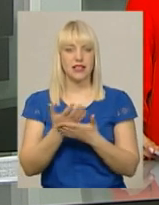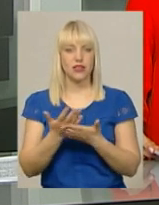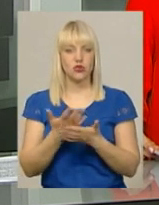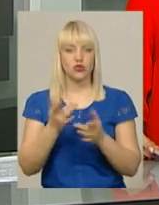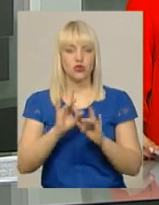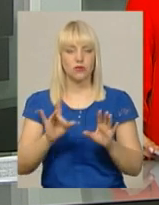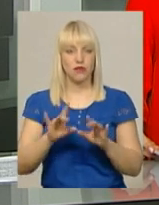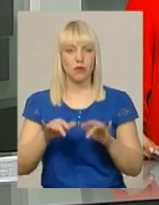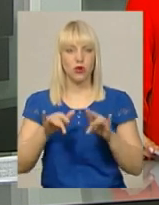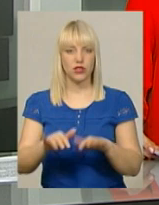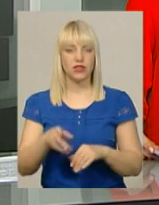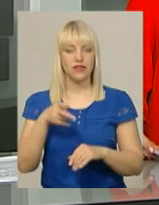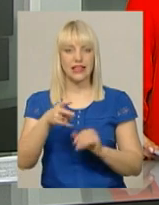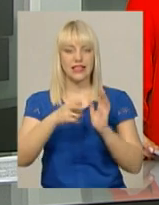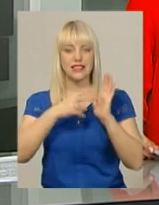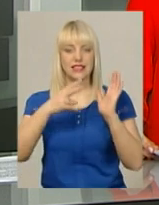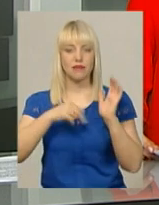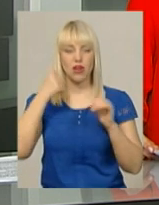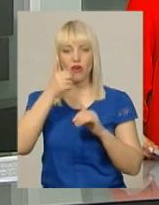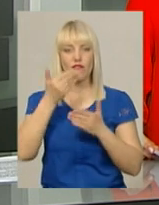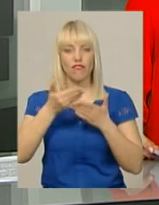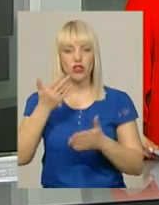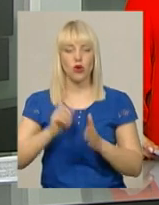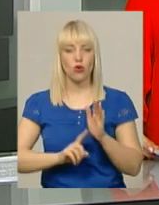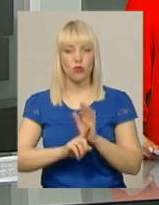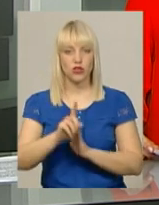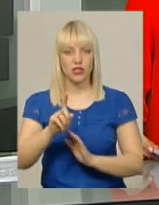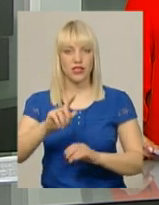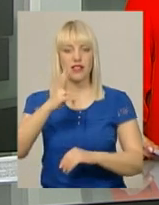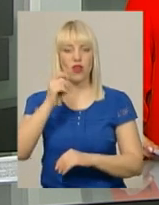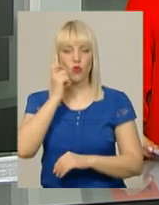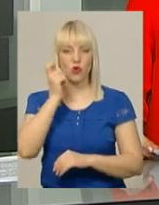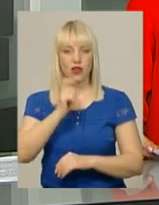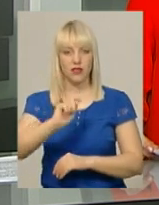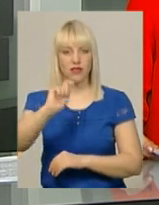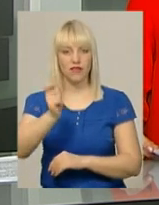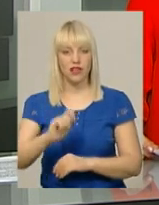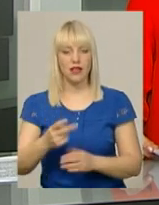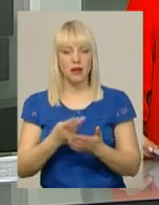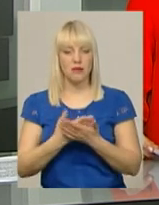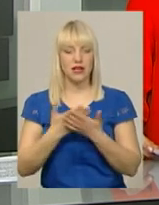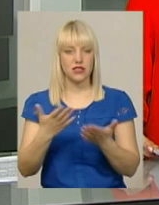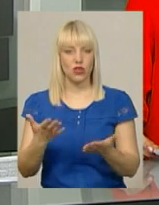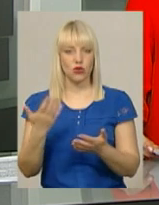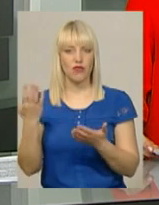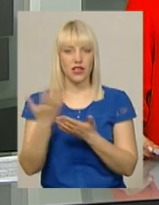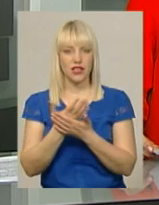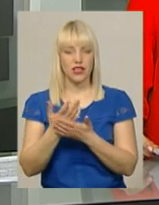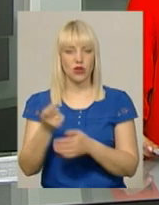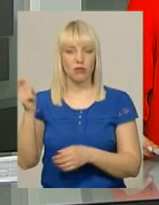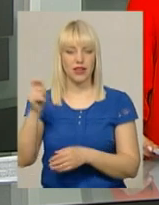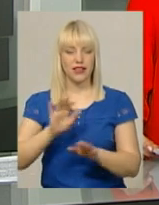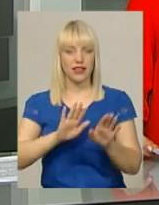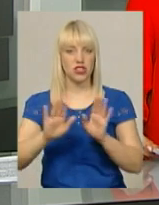2014-го року, відколи на Сході країни розпочалася війна. Презентувати фільм до Хмельницького приїхали режисер Валерій Шалига